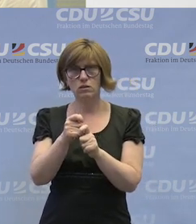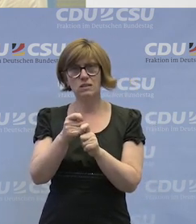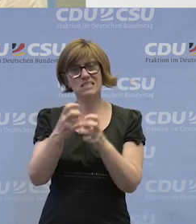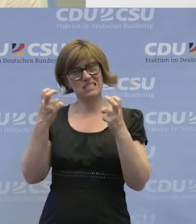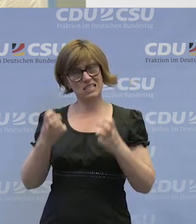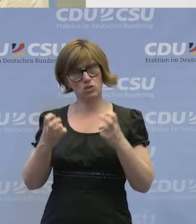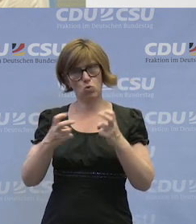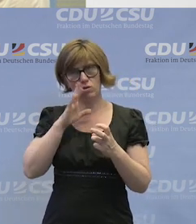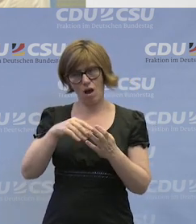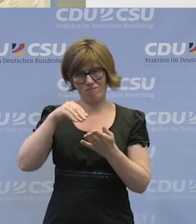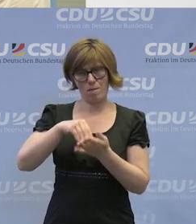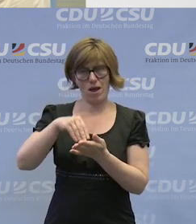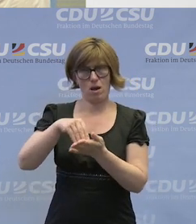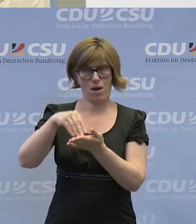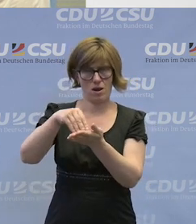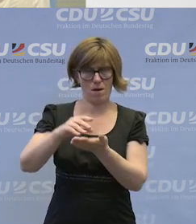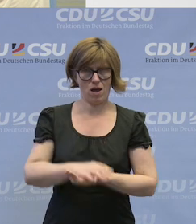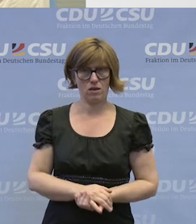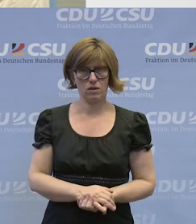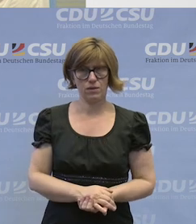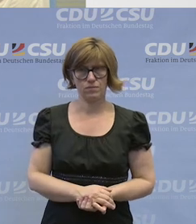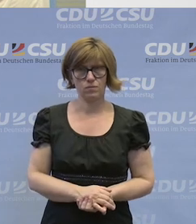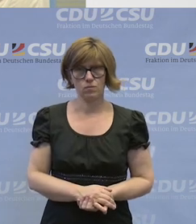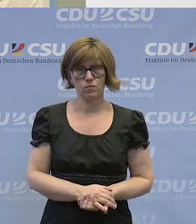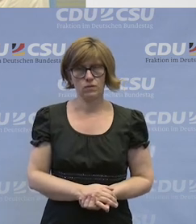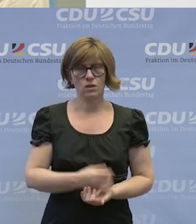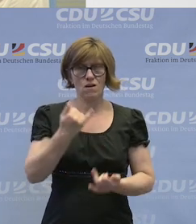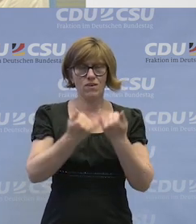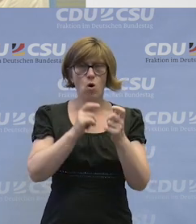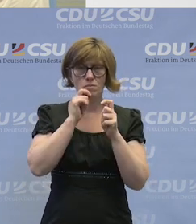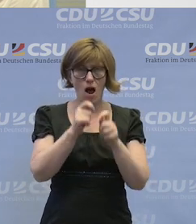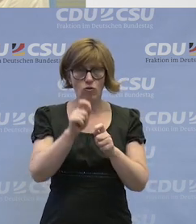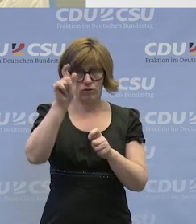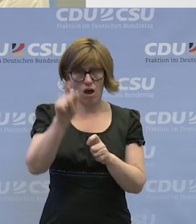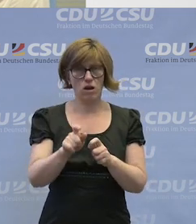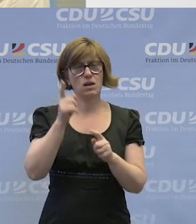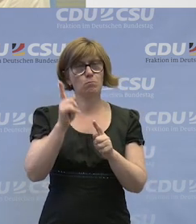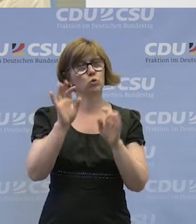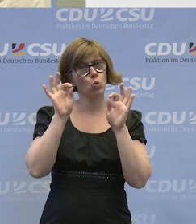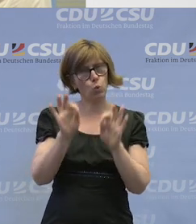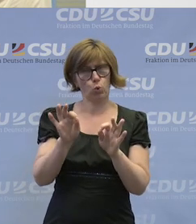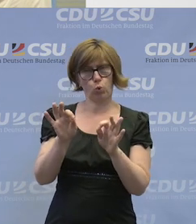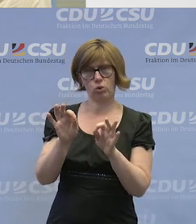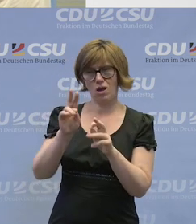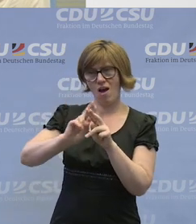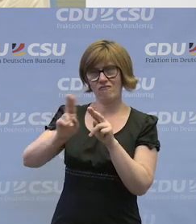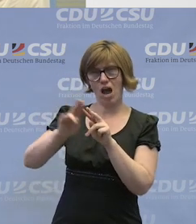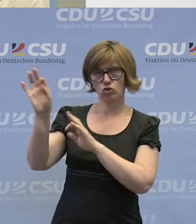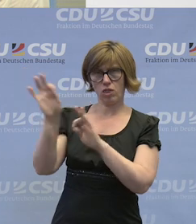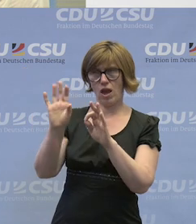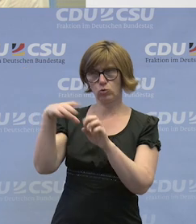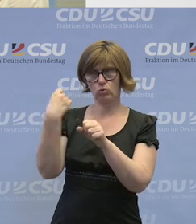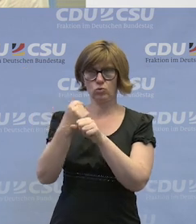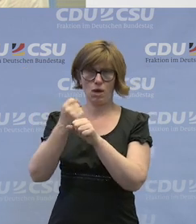Sitzungen dabei sein. Die Frauenbeauftragte muss gut mit der Werkstattleitung